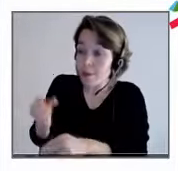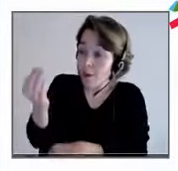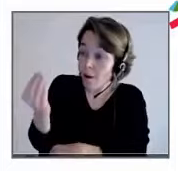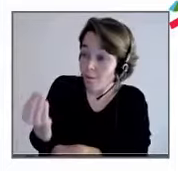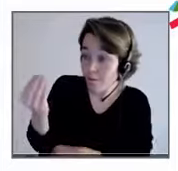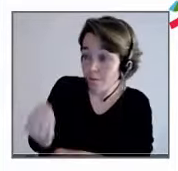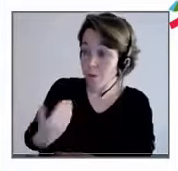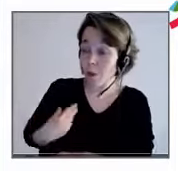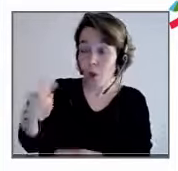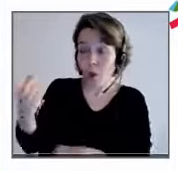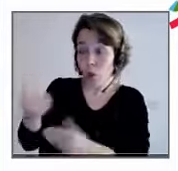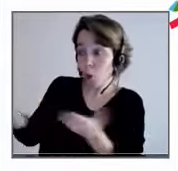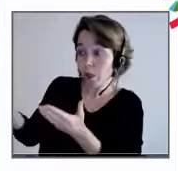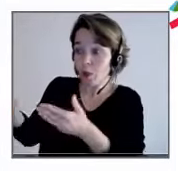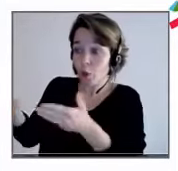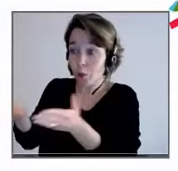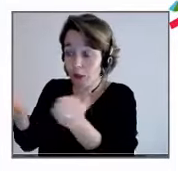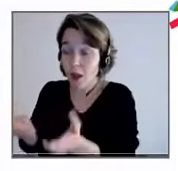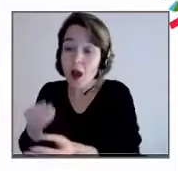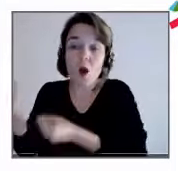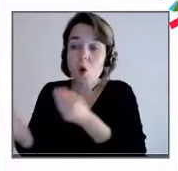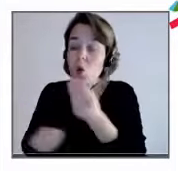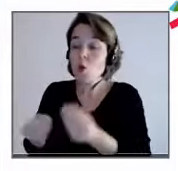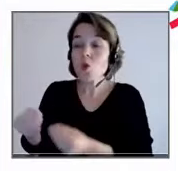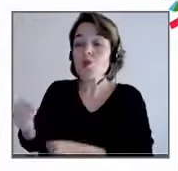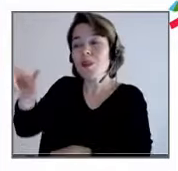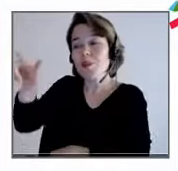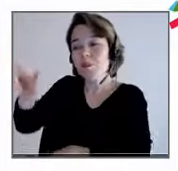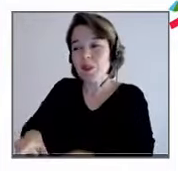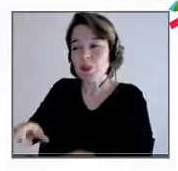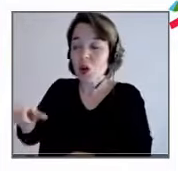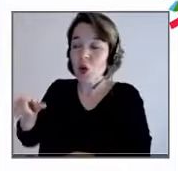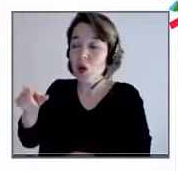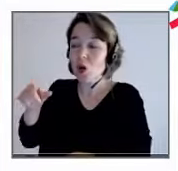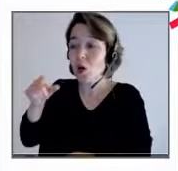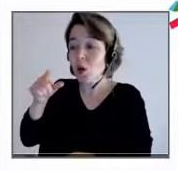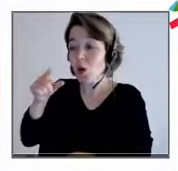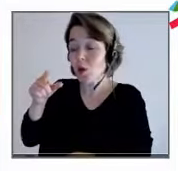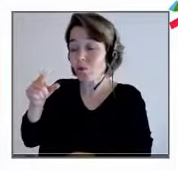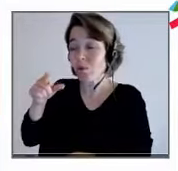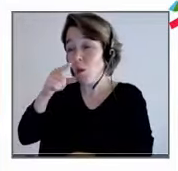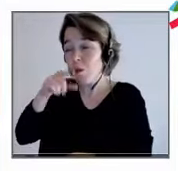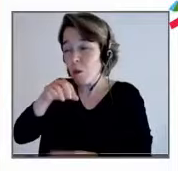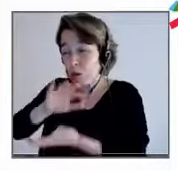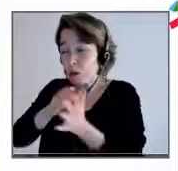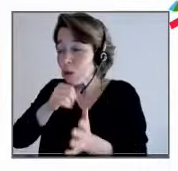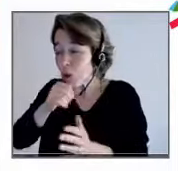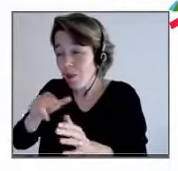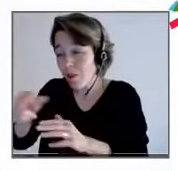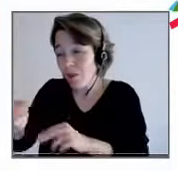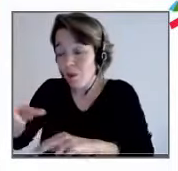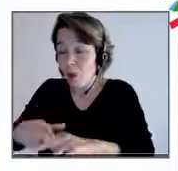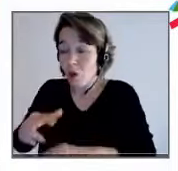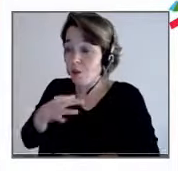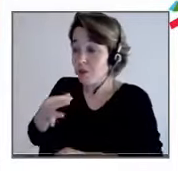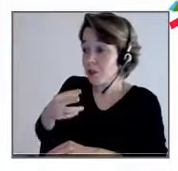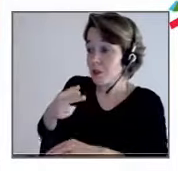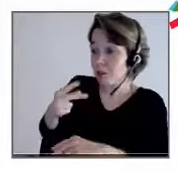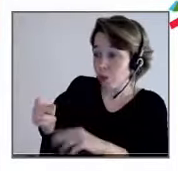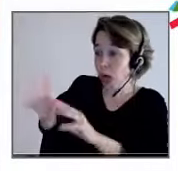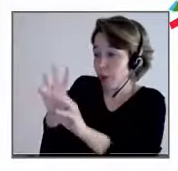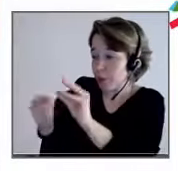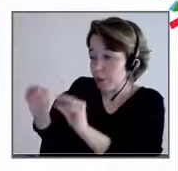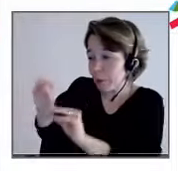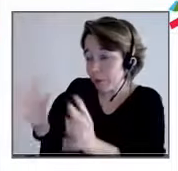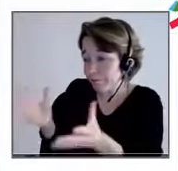le fils d'un père qui affronte sa fin de vie, etc. Et c'est pour ça que selon moi, cette professionnalité qui est